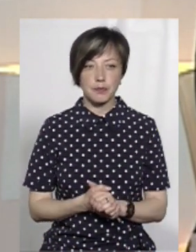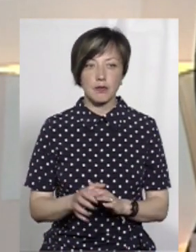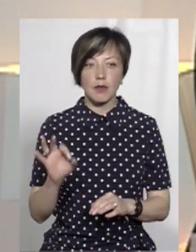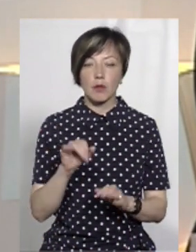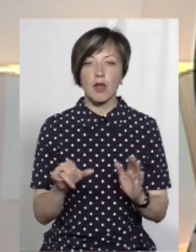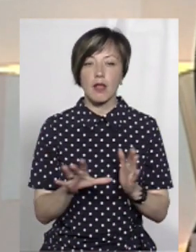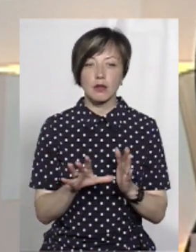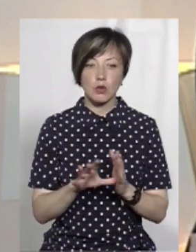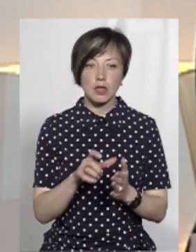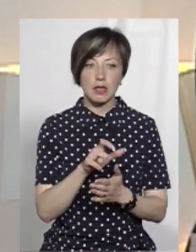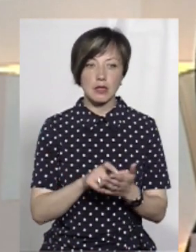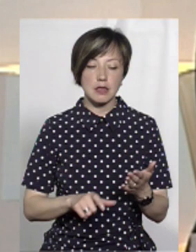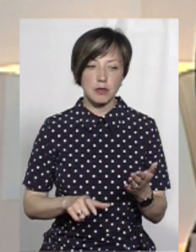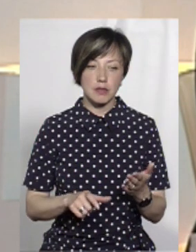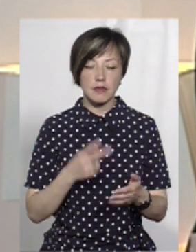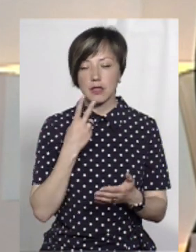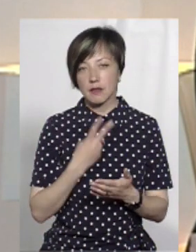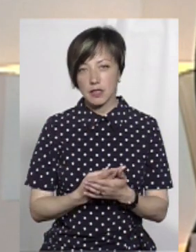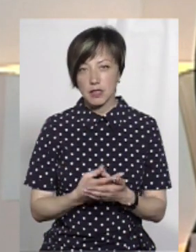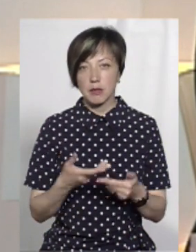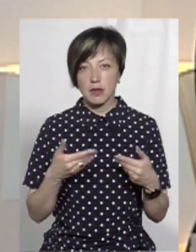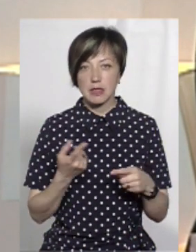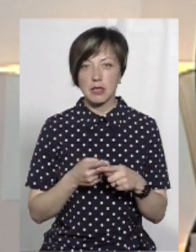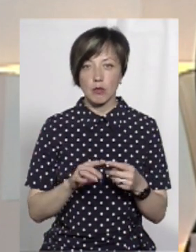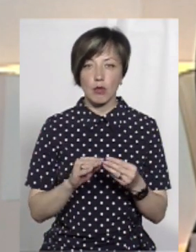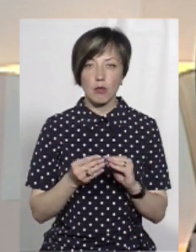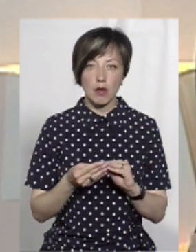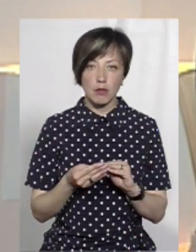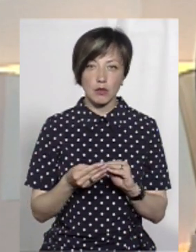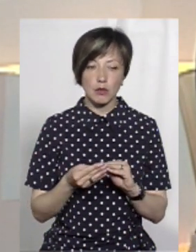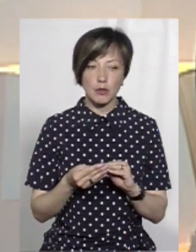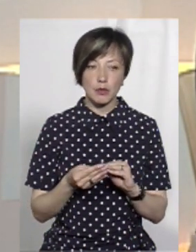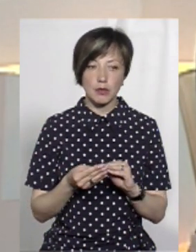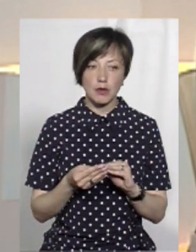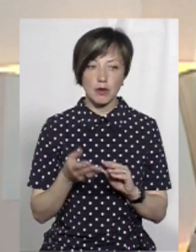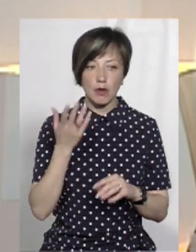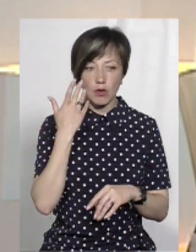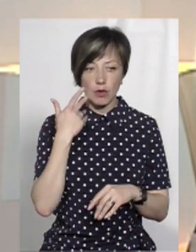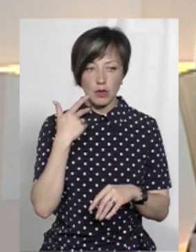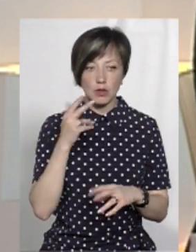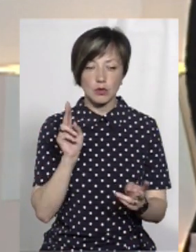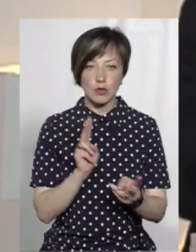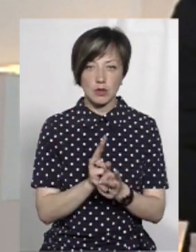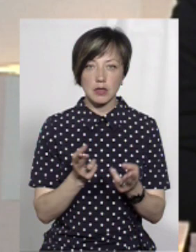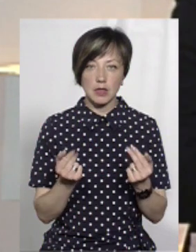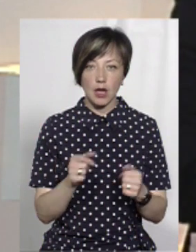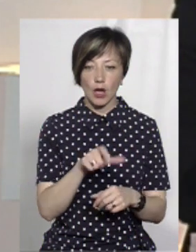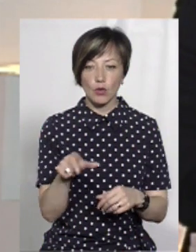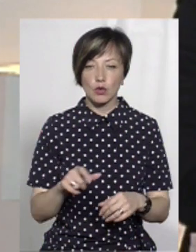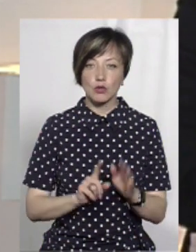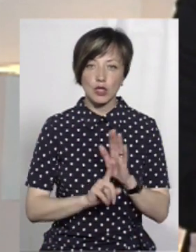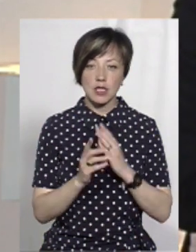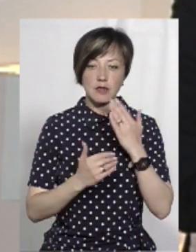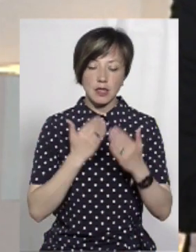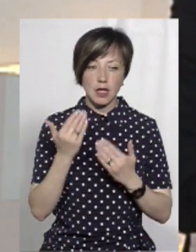Щодо електронних рецептів, дивіться, ми з цією проблемою, коли стикнули, що люди почали